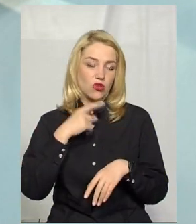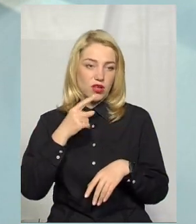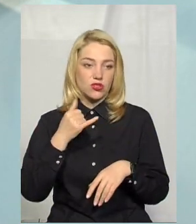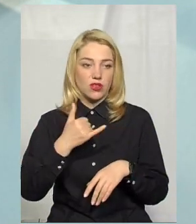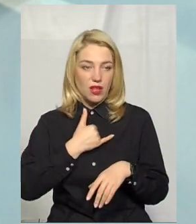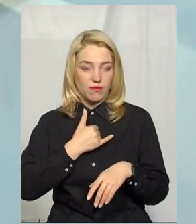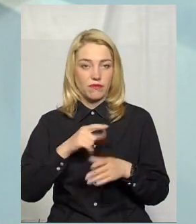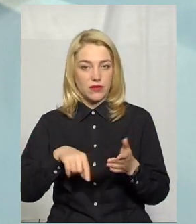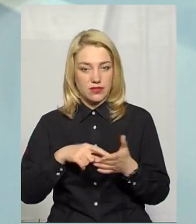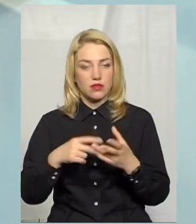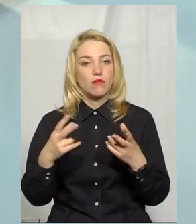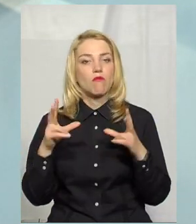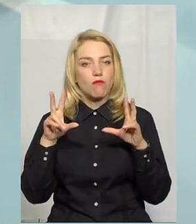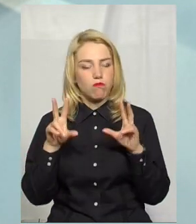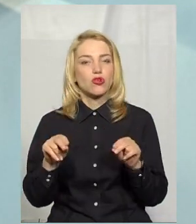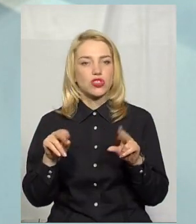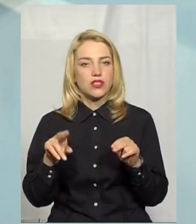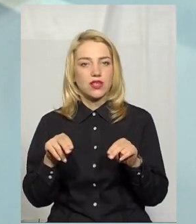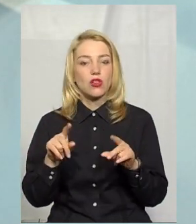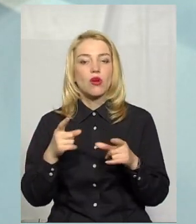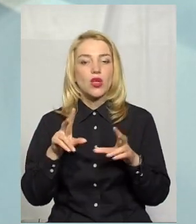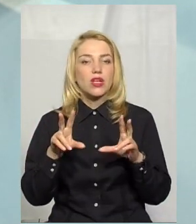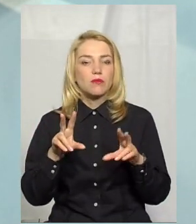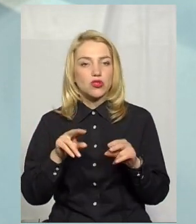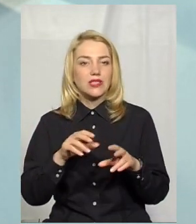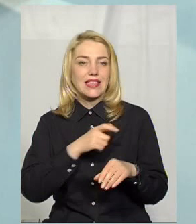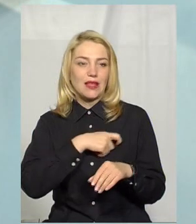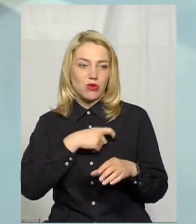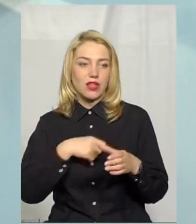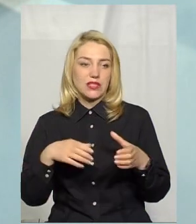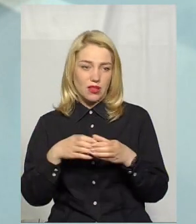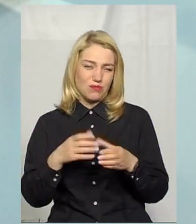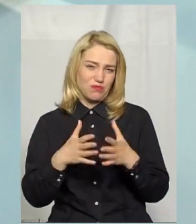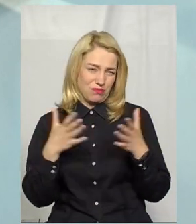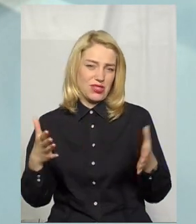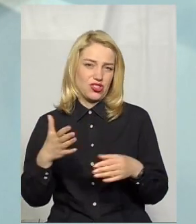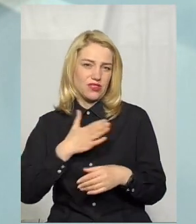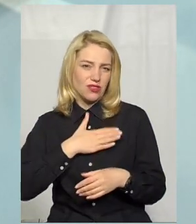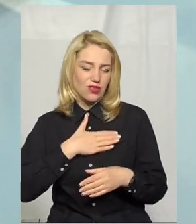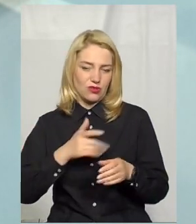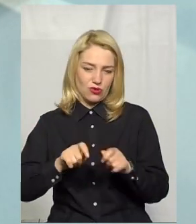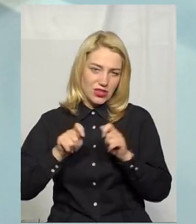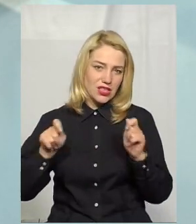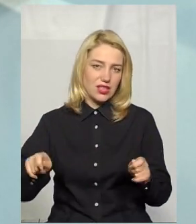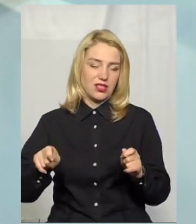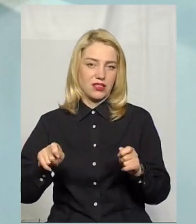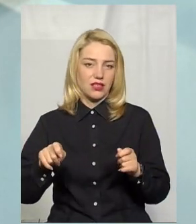Нам в місті пощастило Пощастило з депутатським корпусом Вони відкриті Більшість депутатів відкриті Доступні